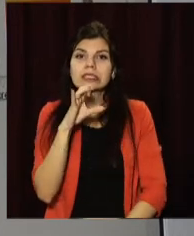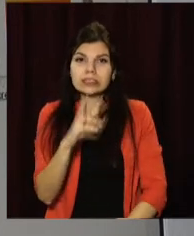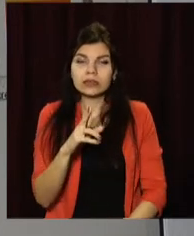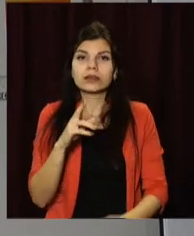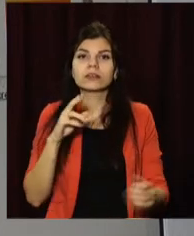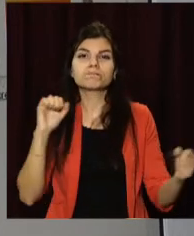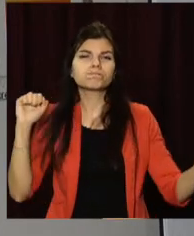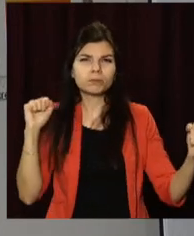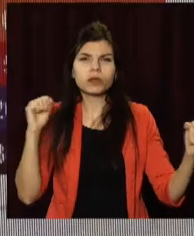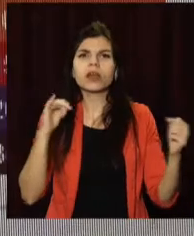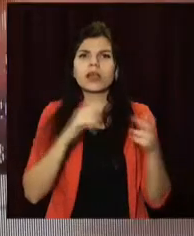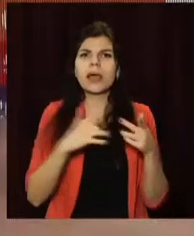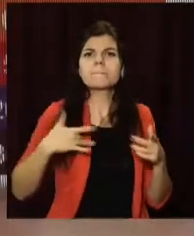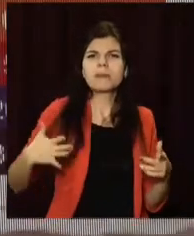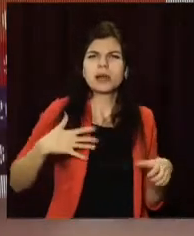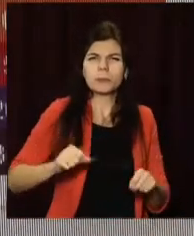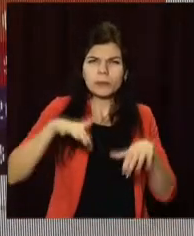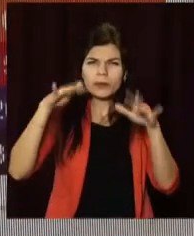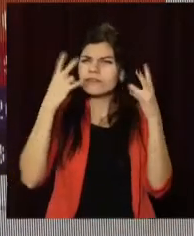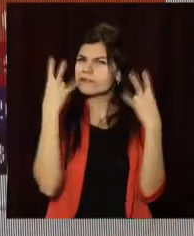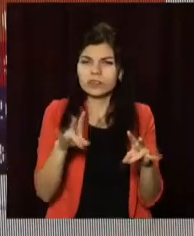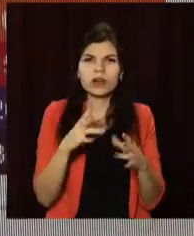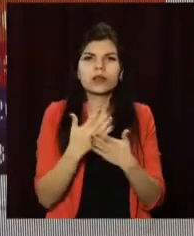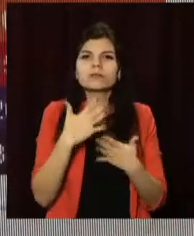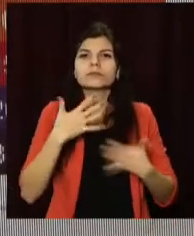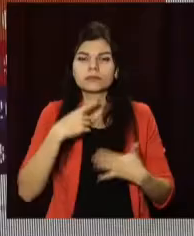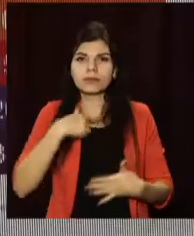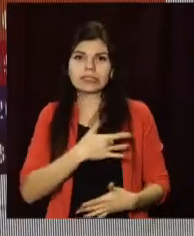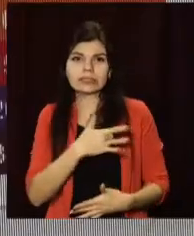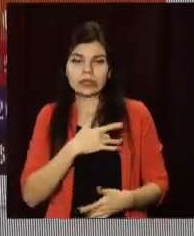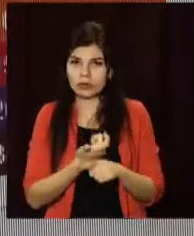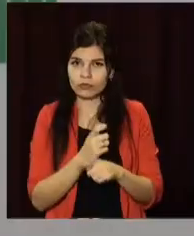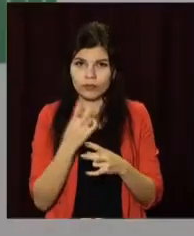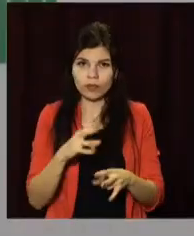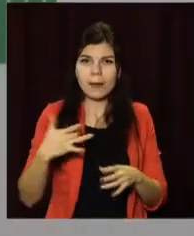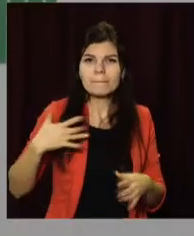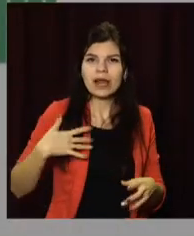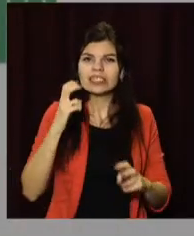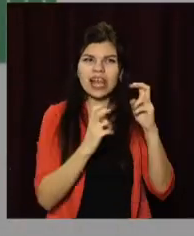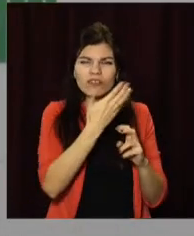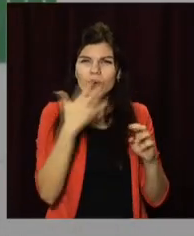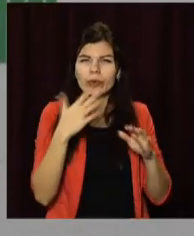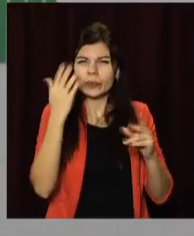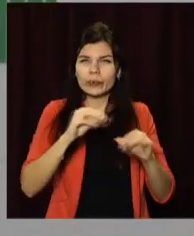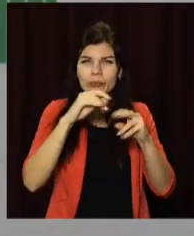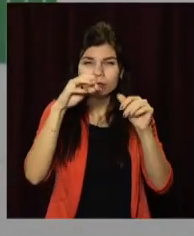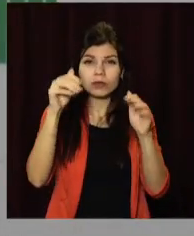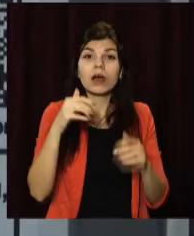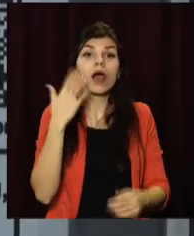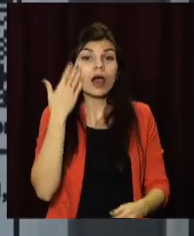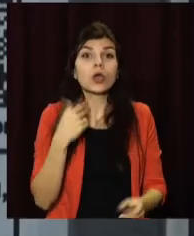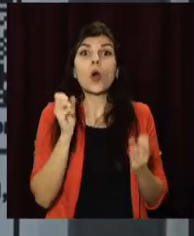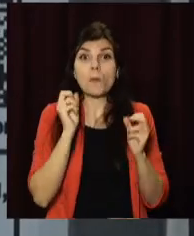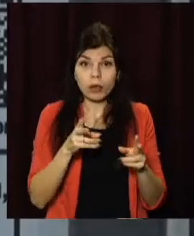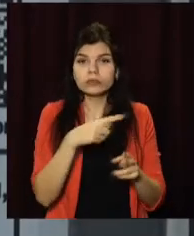основне – обсяги дрібнодисперсного пилу. Він дуже небезпечний для дихальної та серцево-судинної системи людини. Крім того, каже дніпрянин, у разі